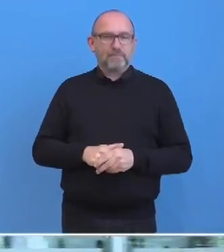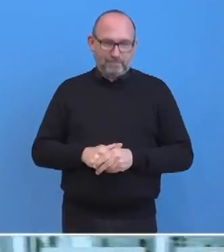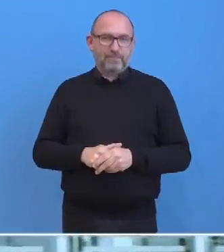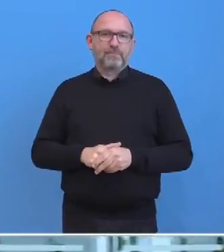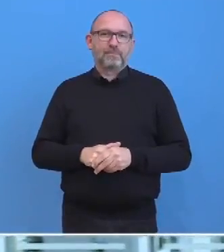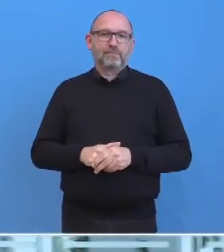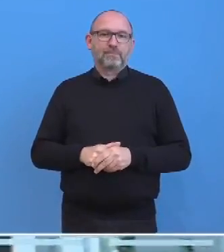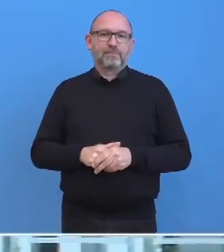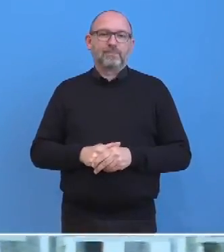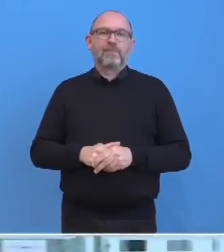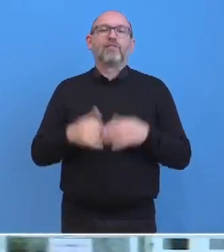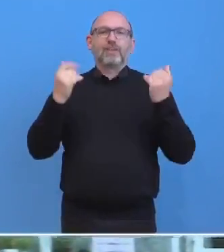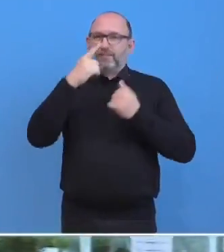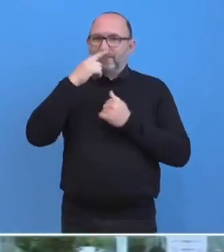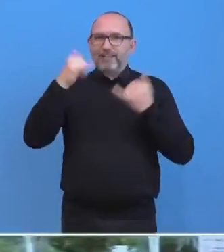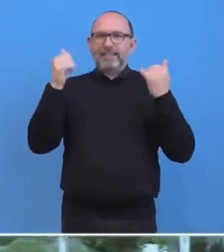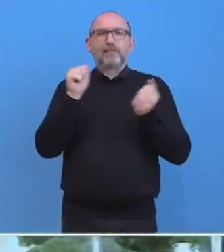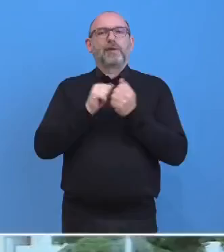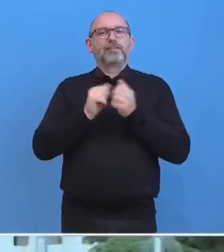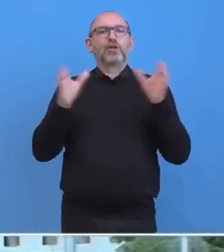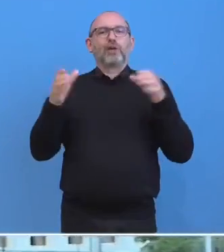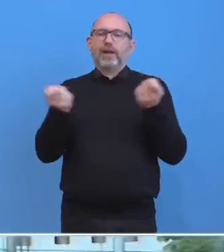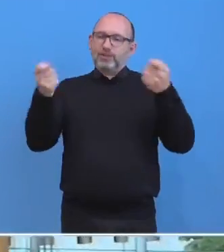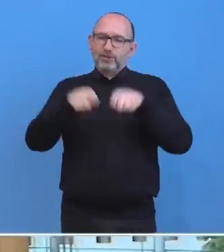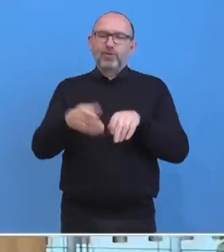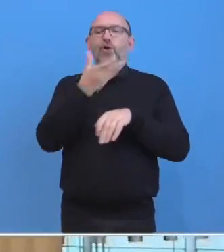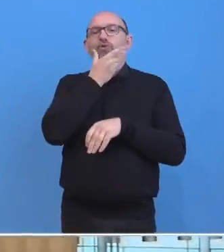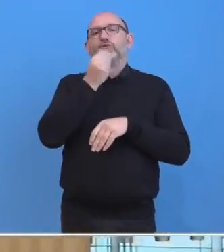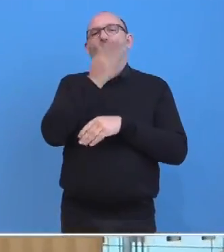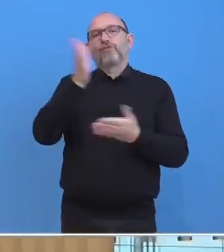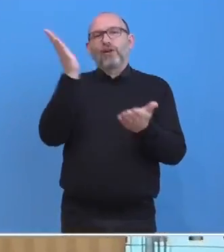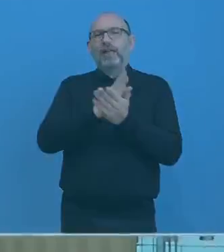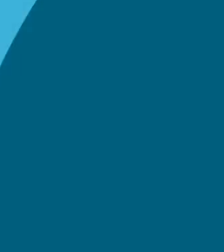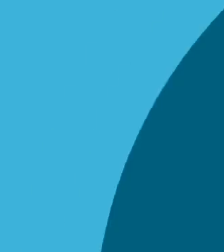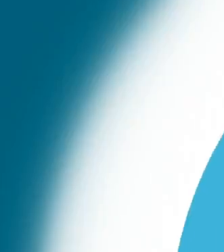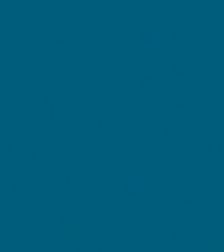Das war es für diesen Freitag. Ein schönes Wochenende wünsche ich es. Bis nächste Woche.